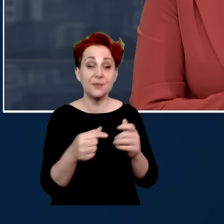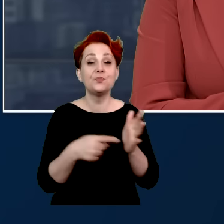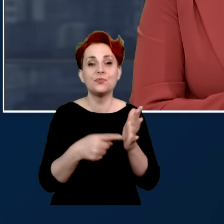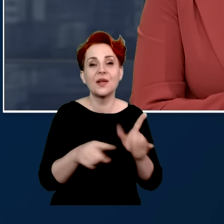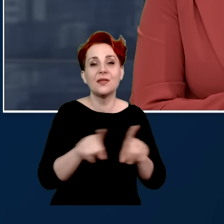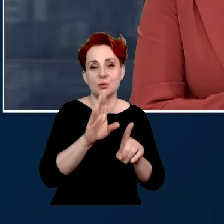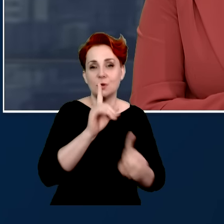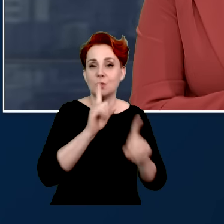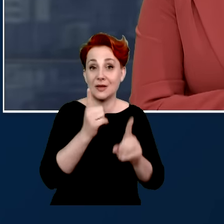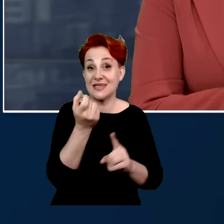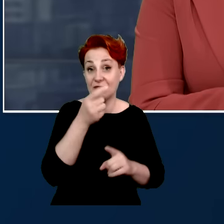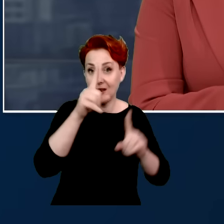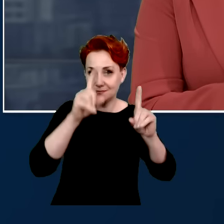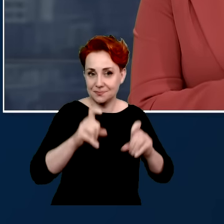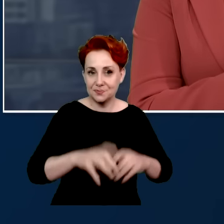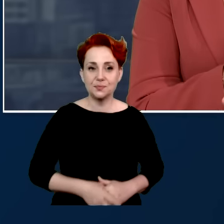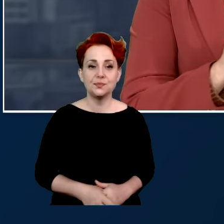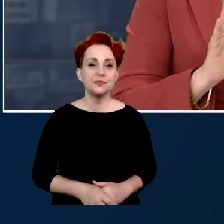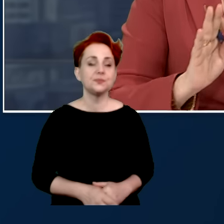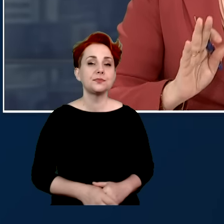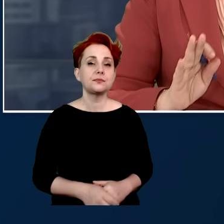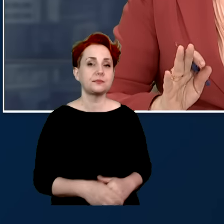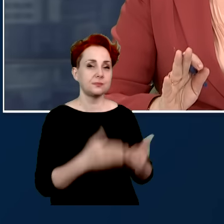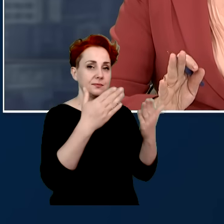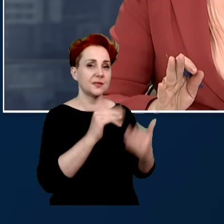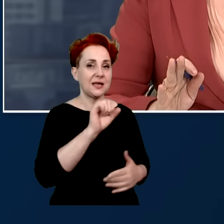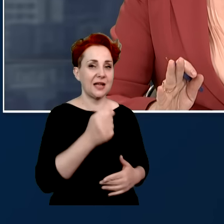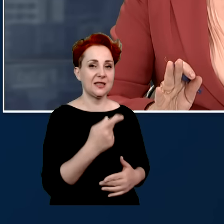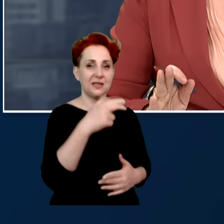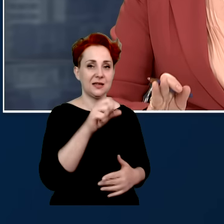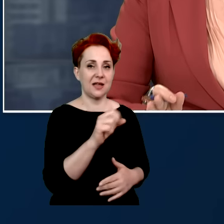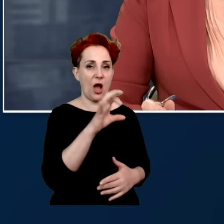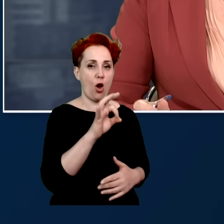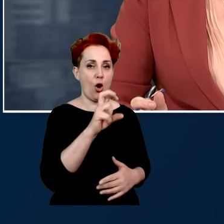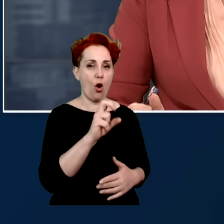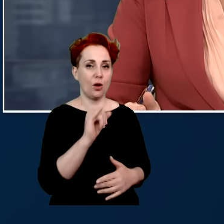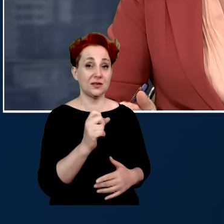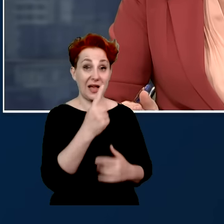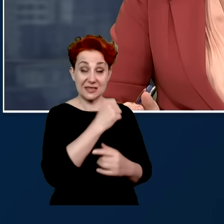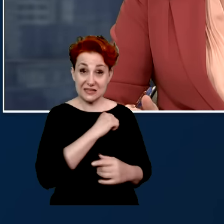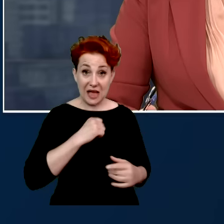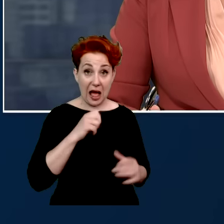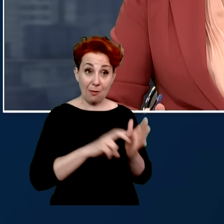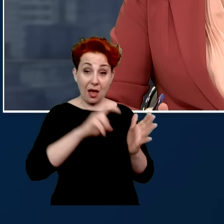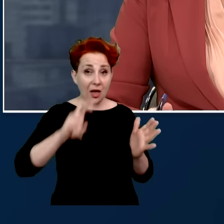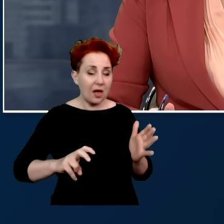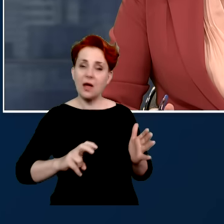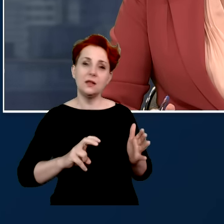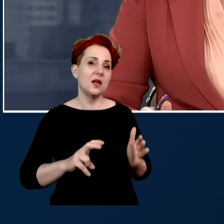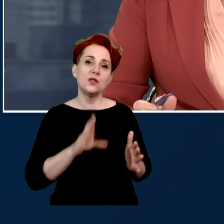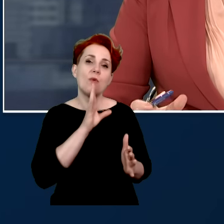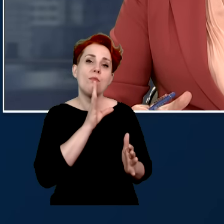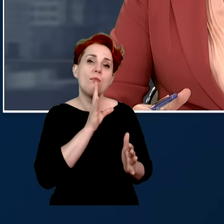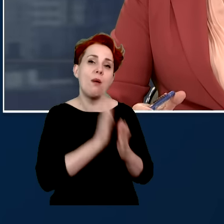i zaczniemy już za chwilę. A Janina Ochońska to chyba tak sama z siebie nie ustąpiła, tylko chyba nikt za bardzo na listę jej